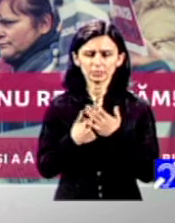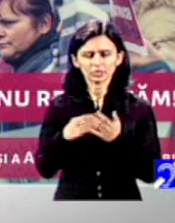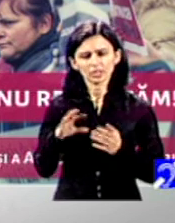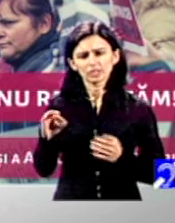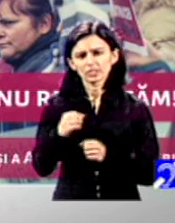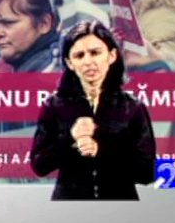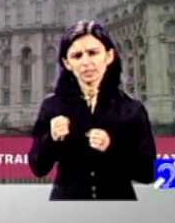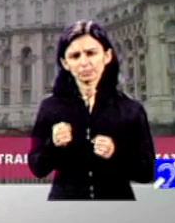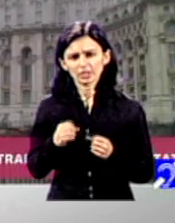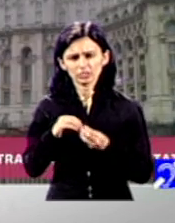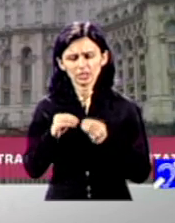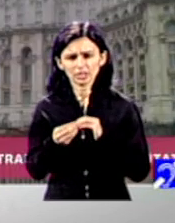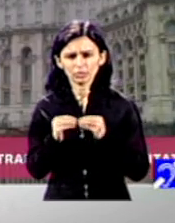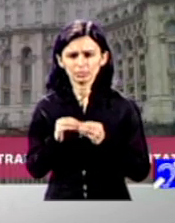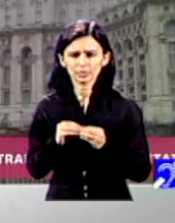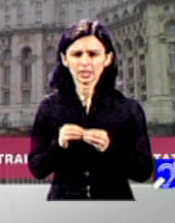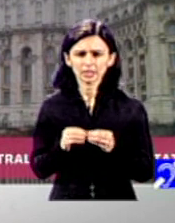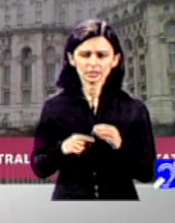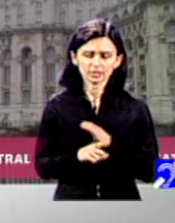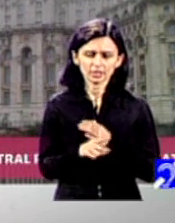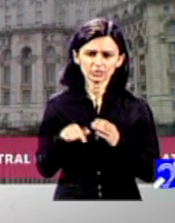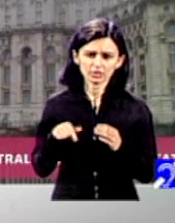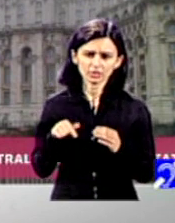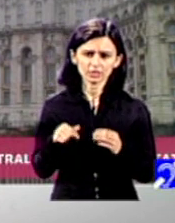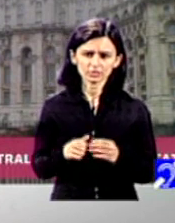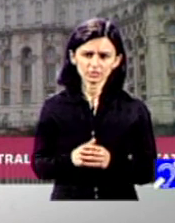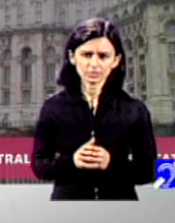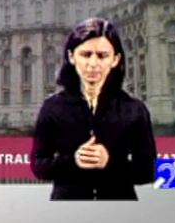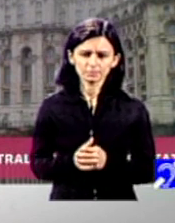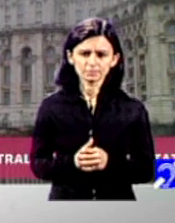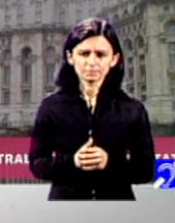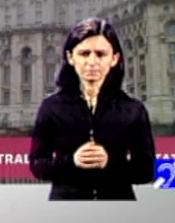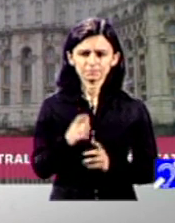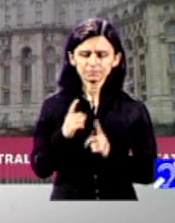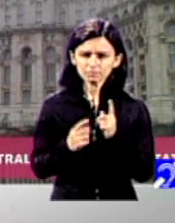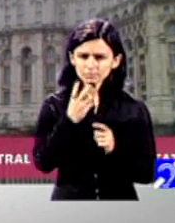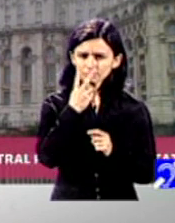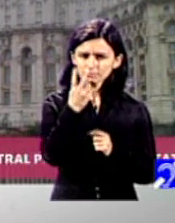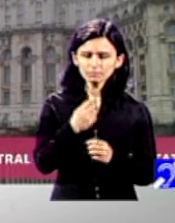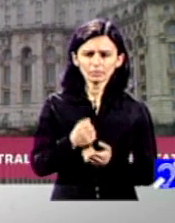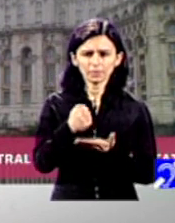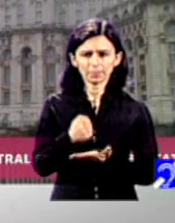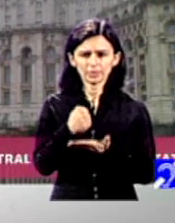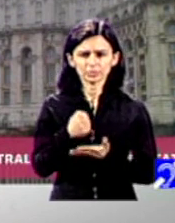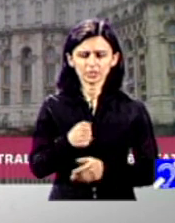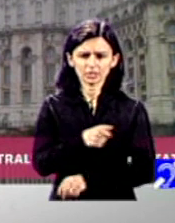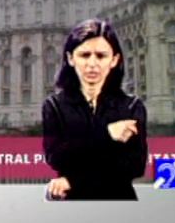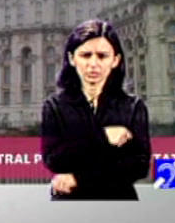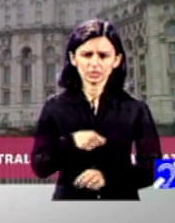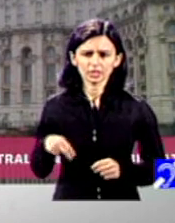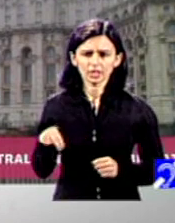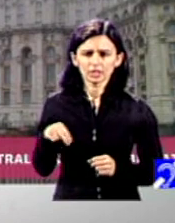ieși dintr-o astfel de ecuație. Practic, dacă vă uitați în bugetele unor consilii județene, partea aceasta de asistență